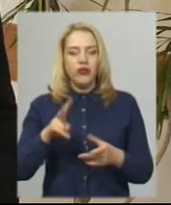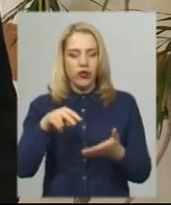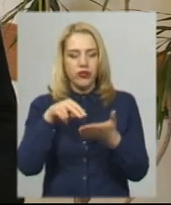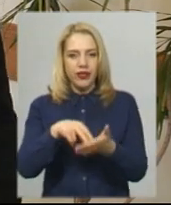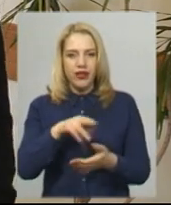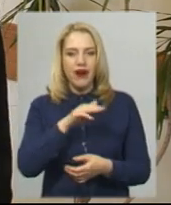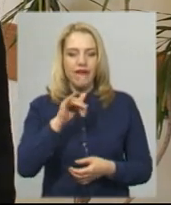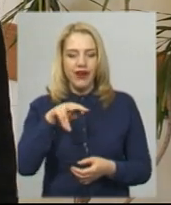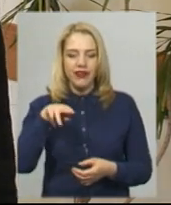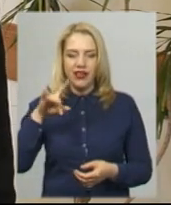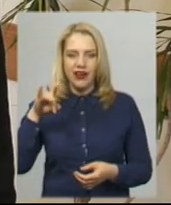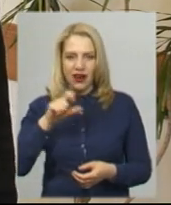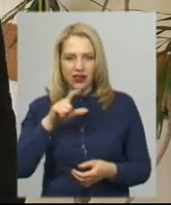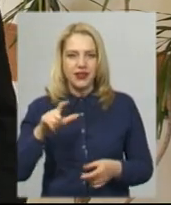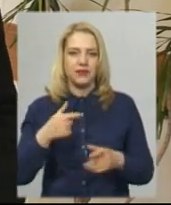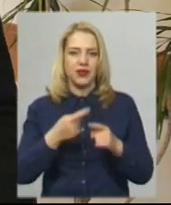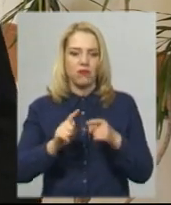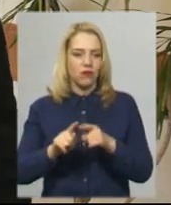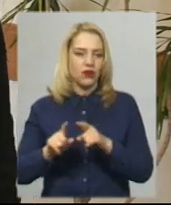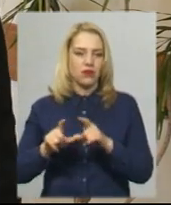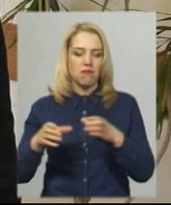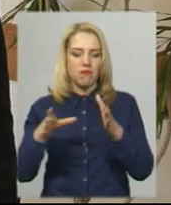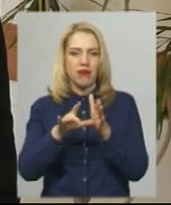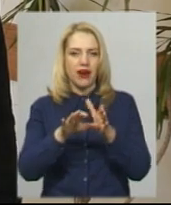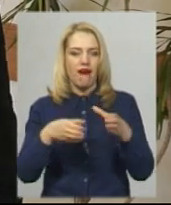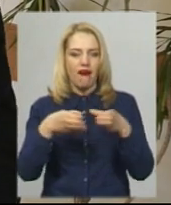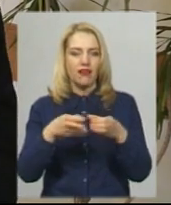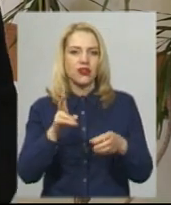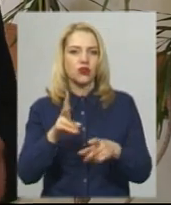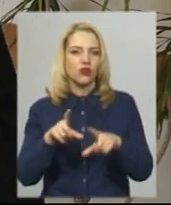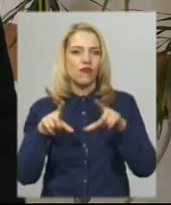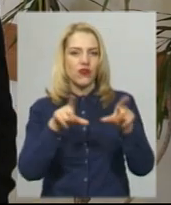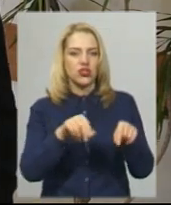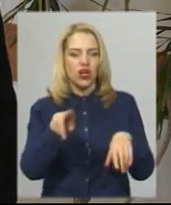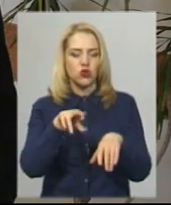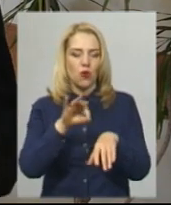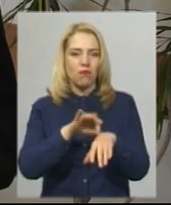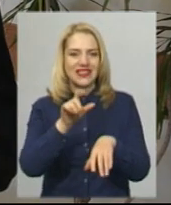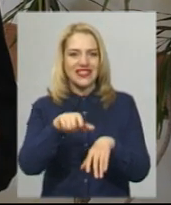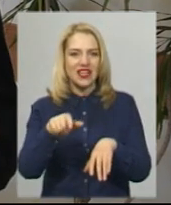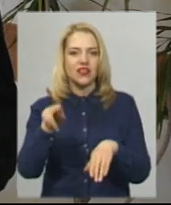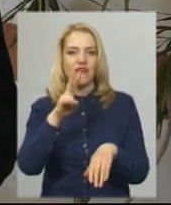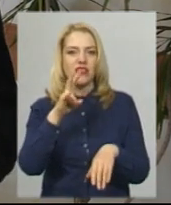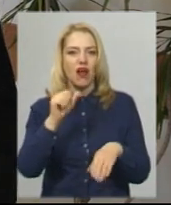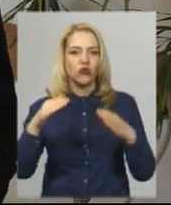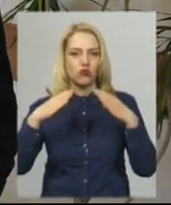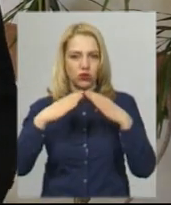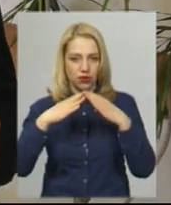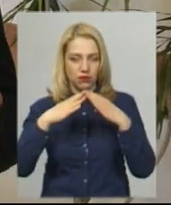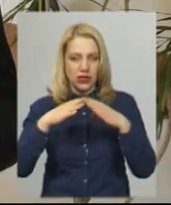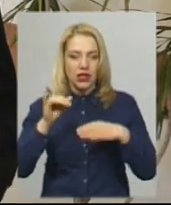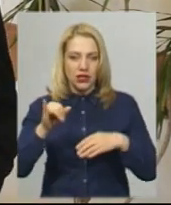на фільтрах, мобільні бригади, які виїжджають до пацієнтів на дім, працівники